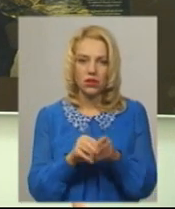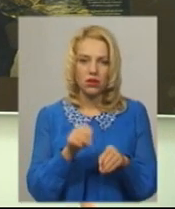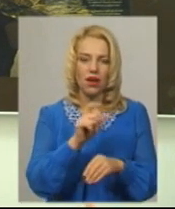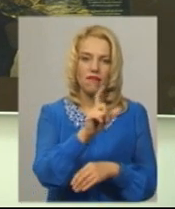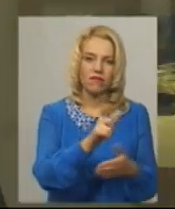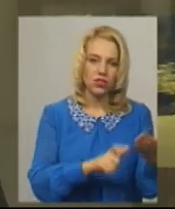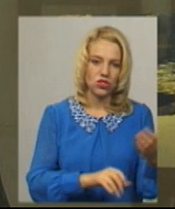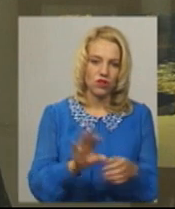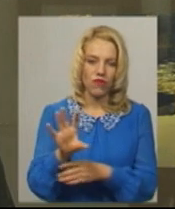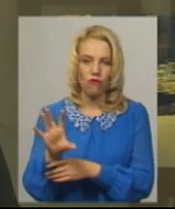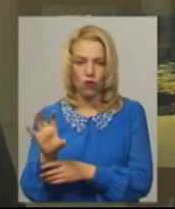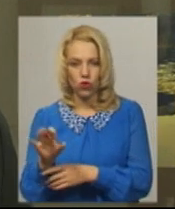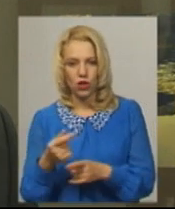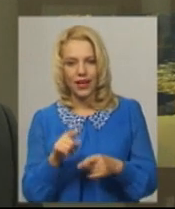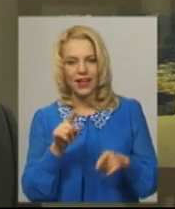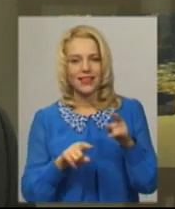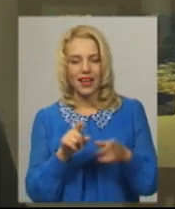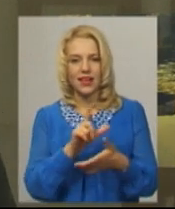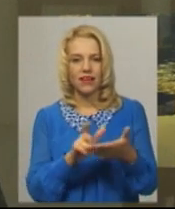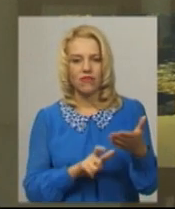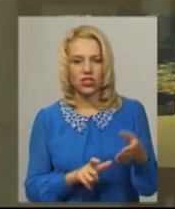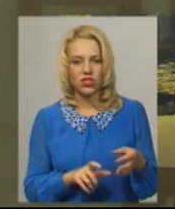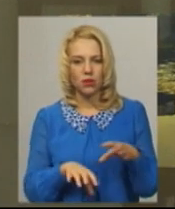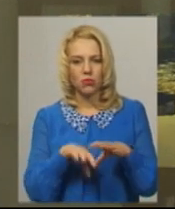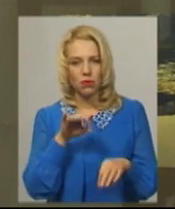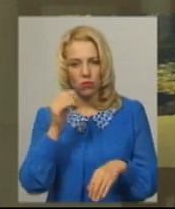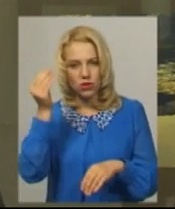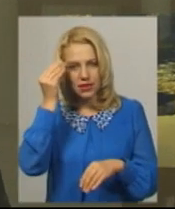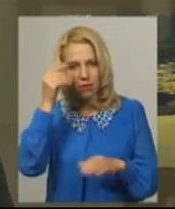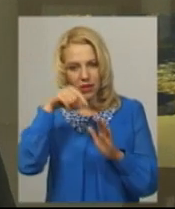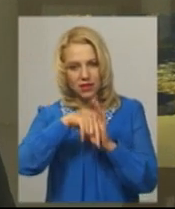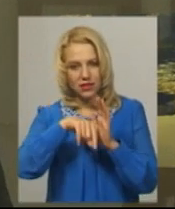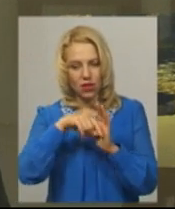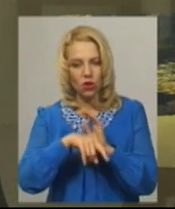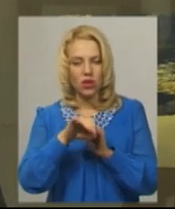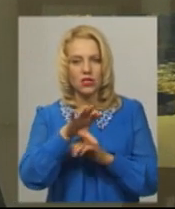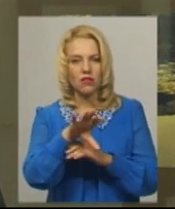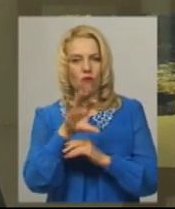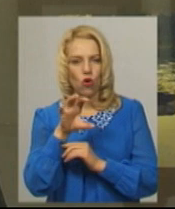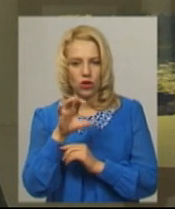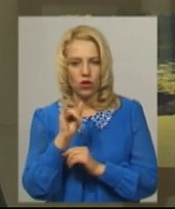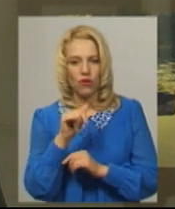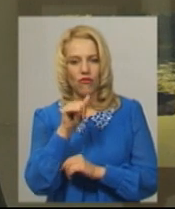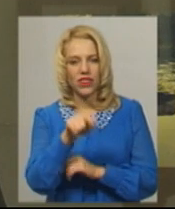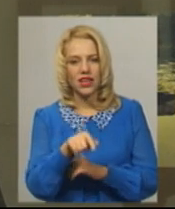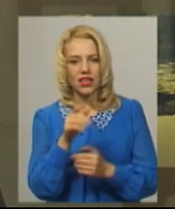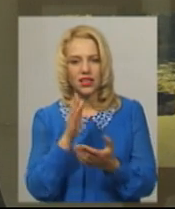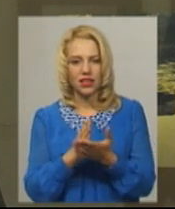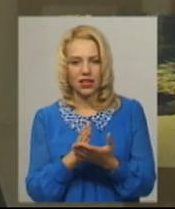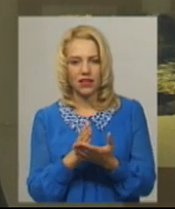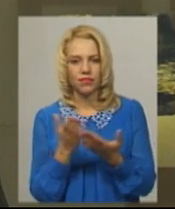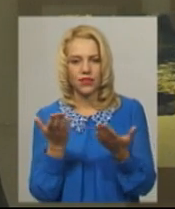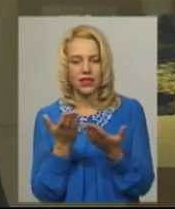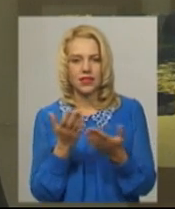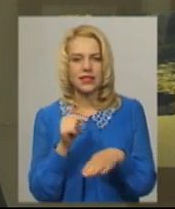фотографій. Деякі вірші підібрані по смислу саме з фотографією, і в них є якась чуттєвість, є